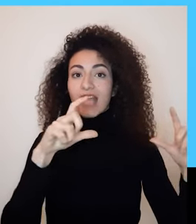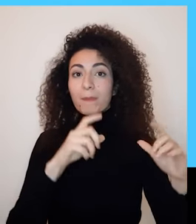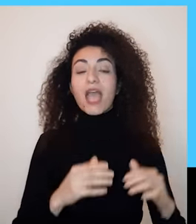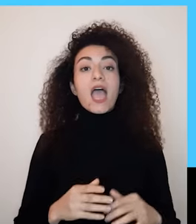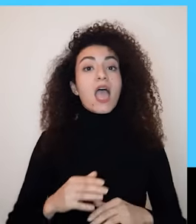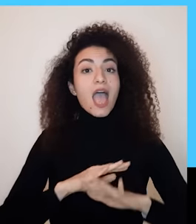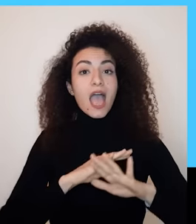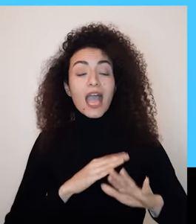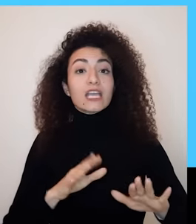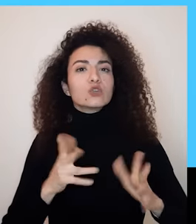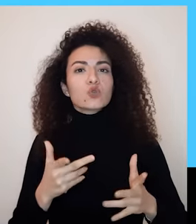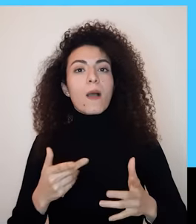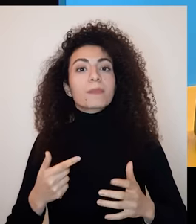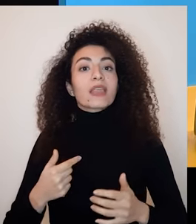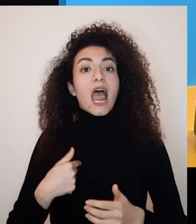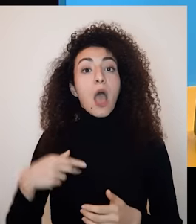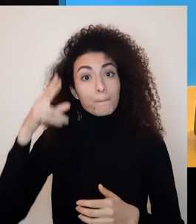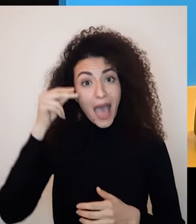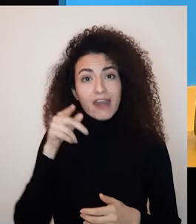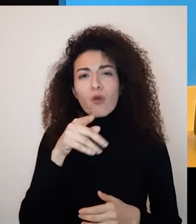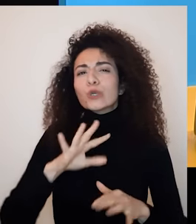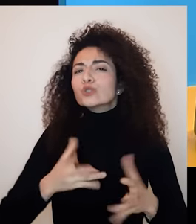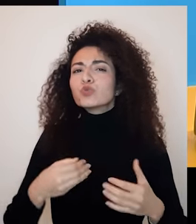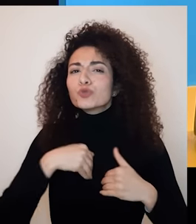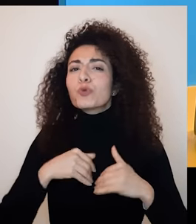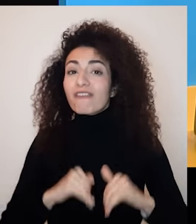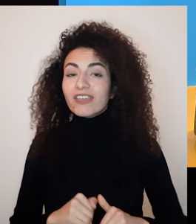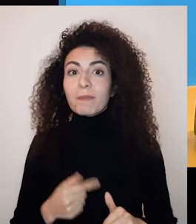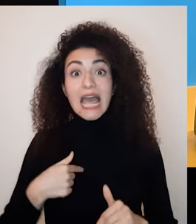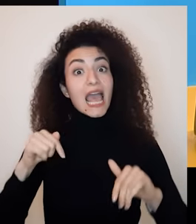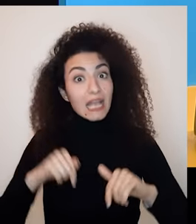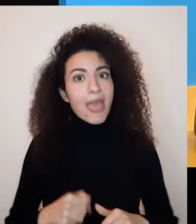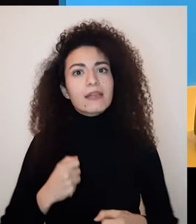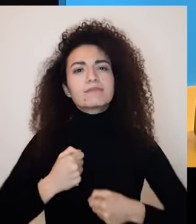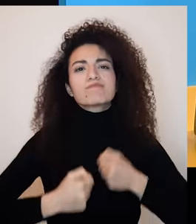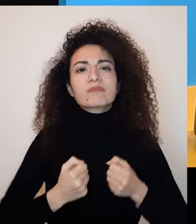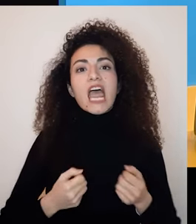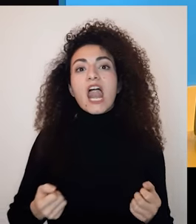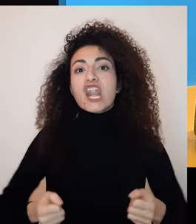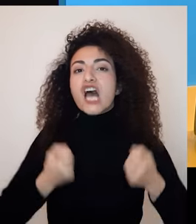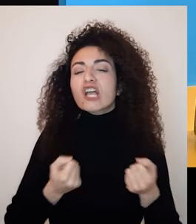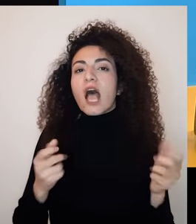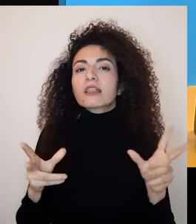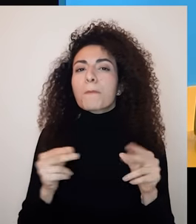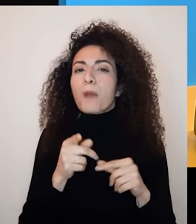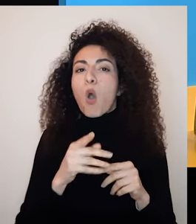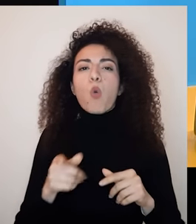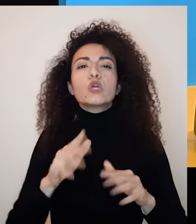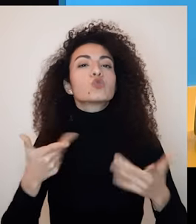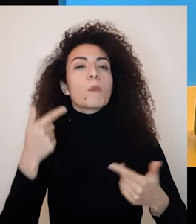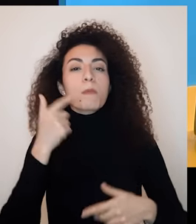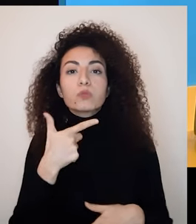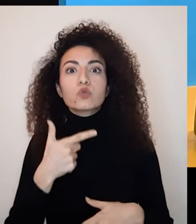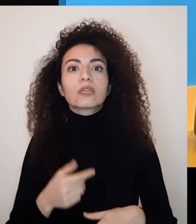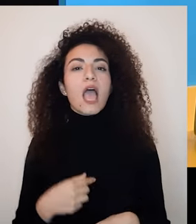بل تساعده أيضاً في ذلك طابق السابع خلق معنى مشترك مثل الطابق الأول لن نكتفي فقط بمعرفة